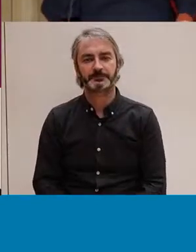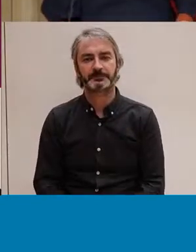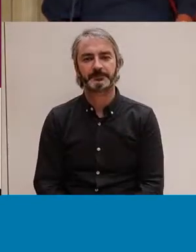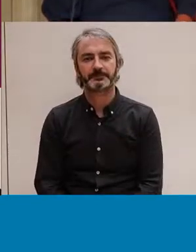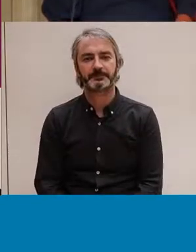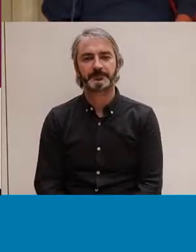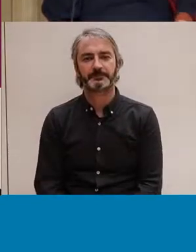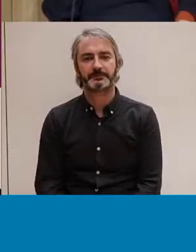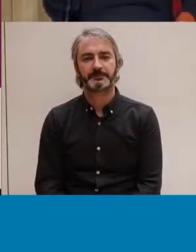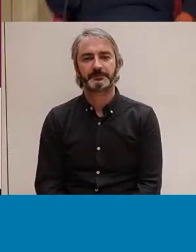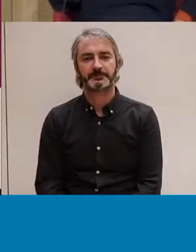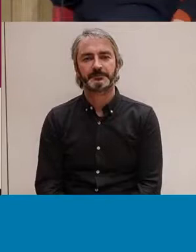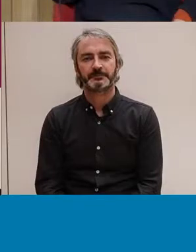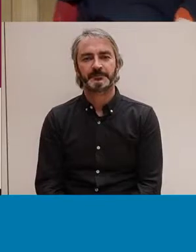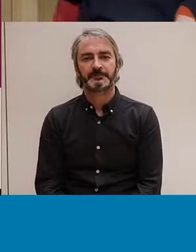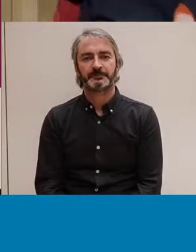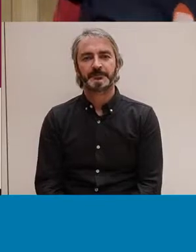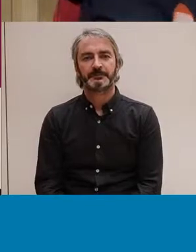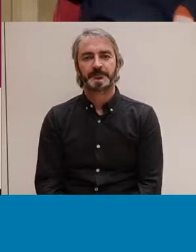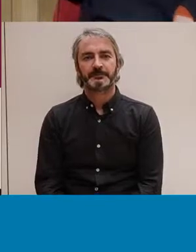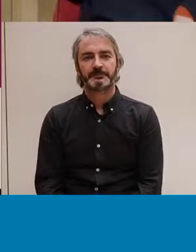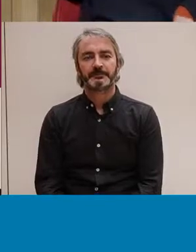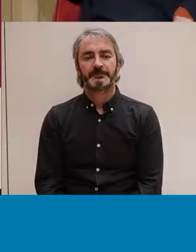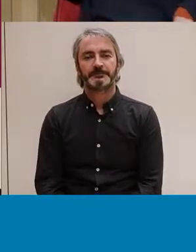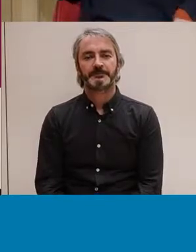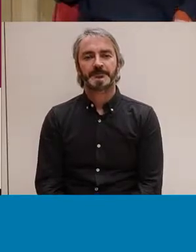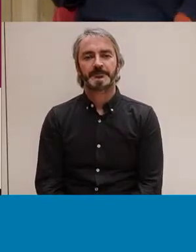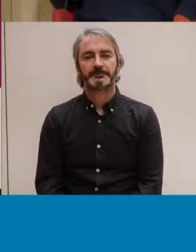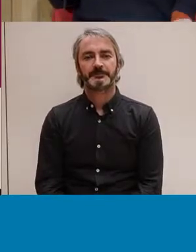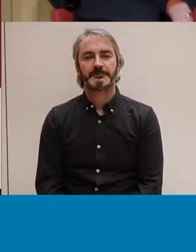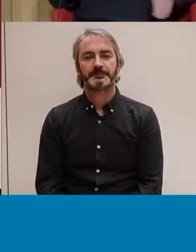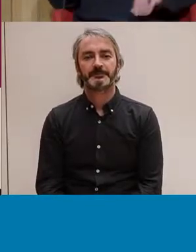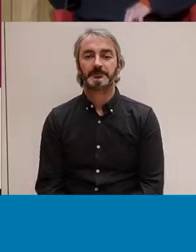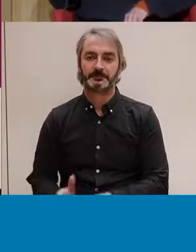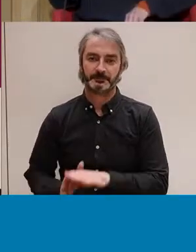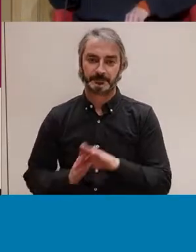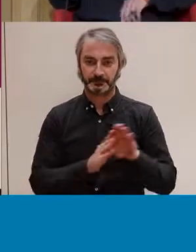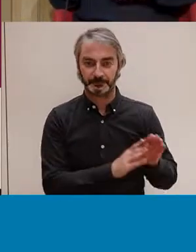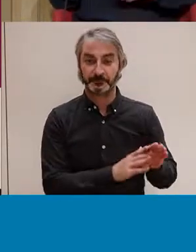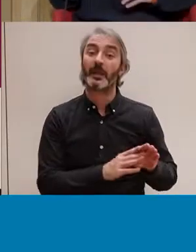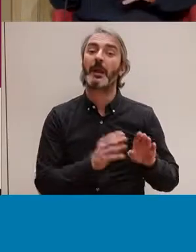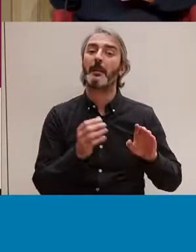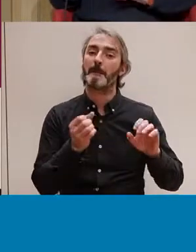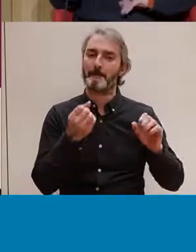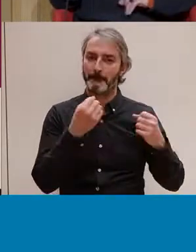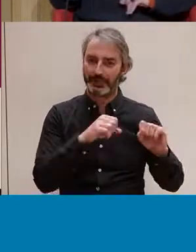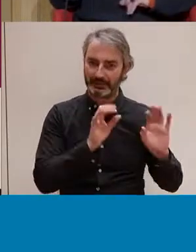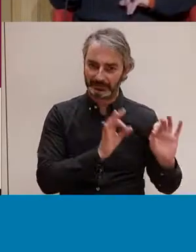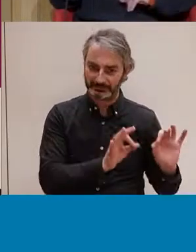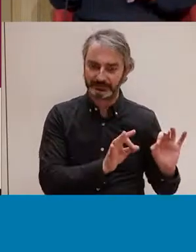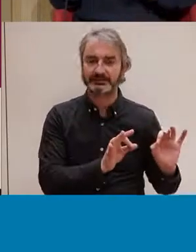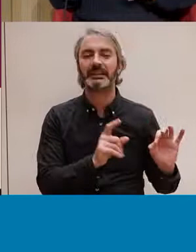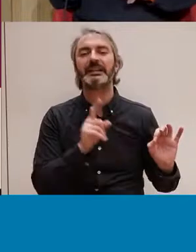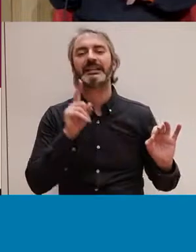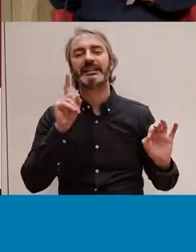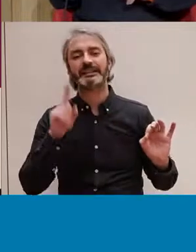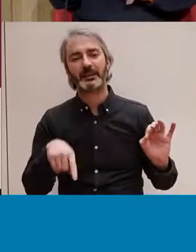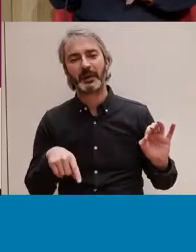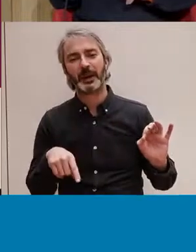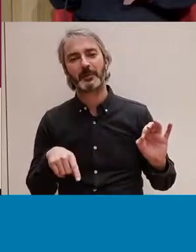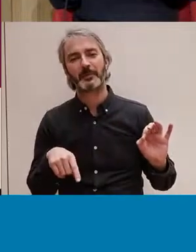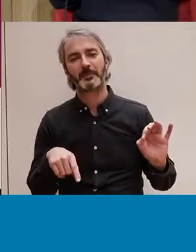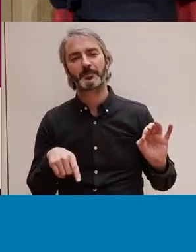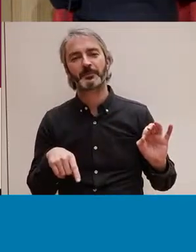Per altra banda, a part del tema de les pràctiques, també ens sembla important destacar com aquest...